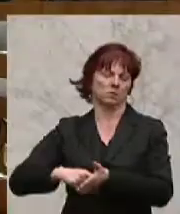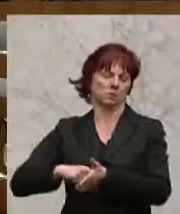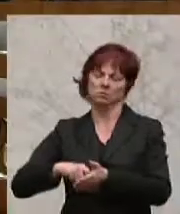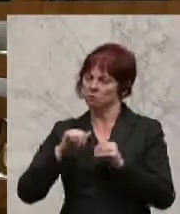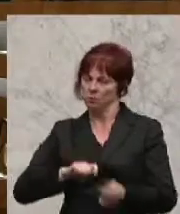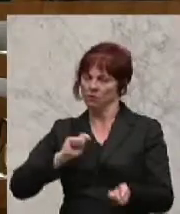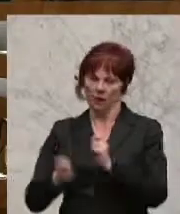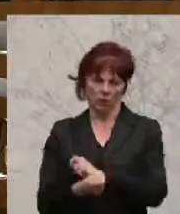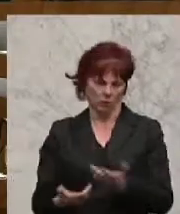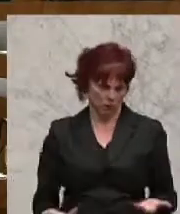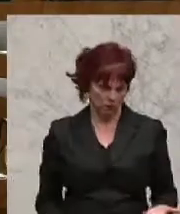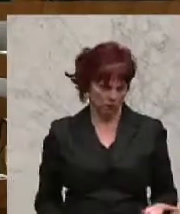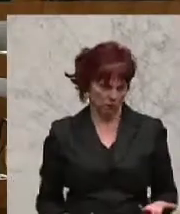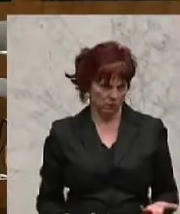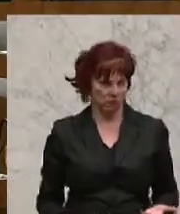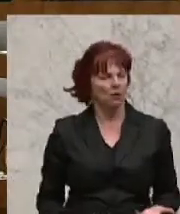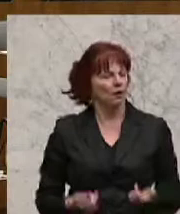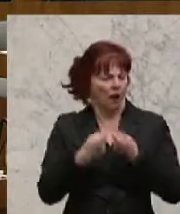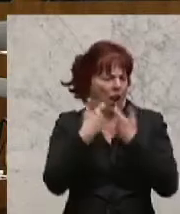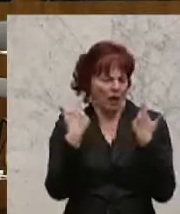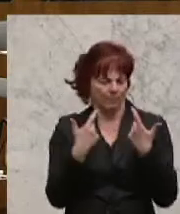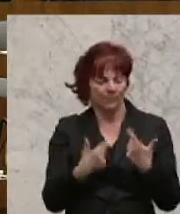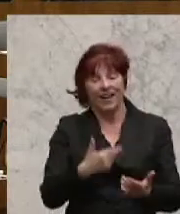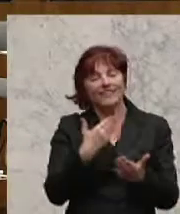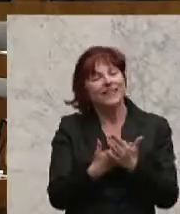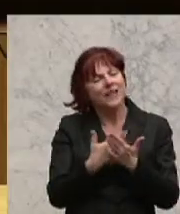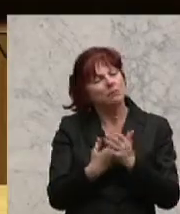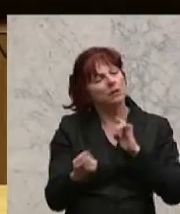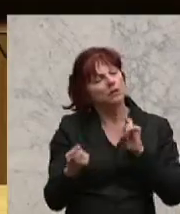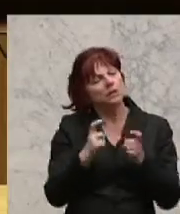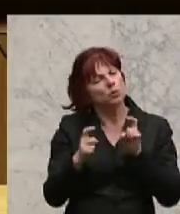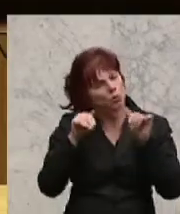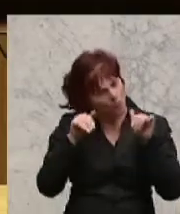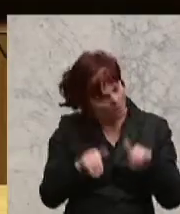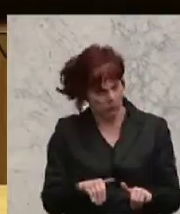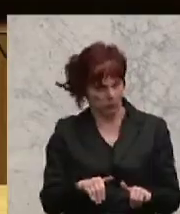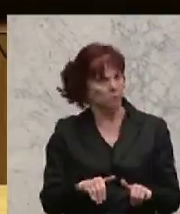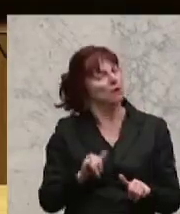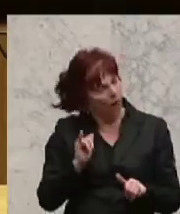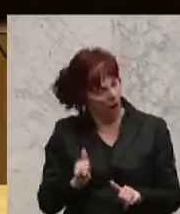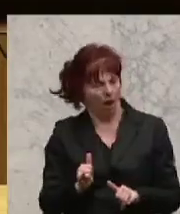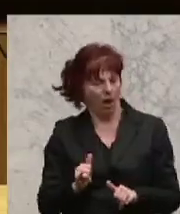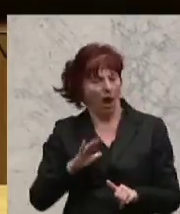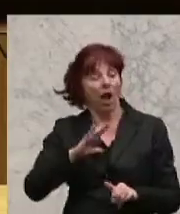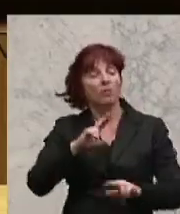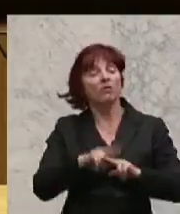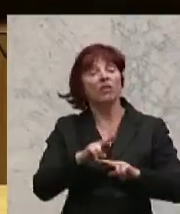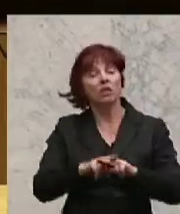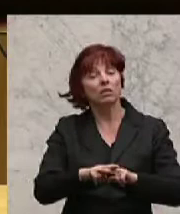Und es muss daher sehr wohl die Diskussion erfolgen. Und wenn, dann spricht man ja hier von einem völligen